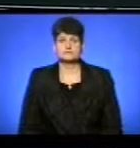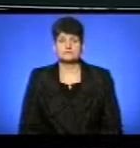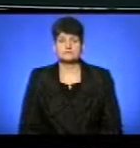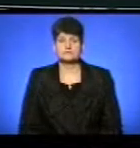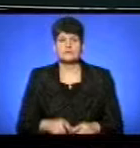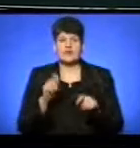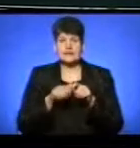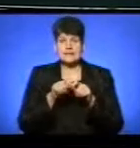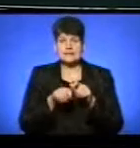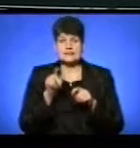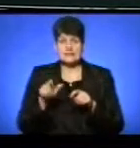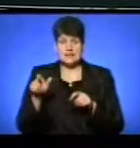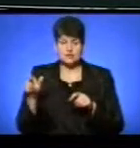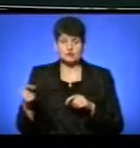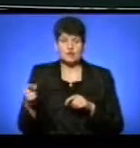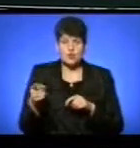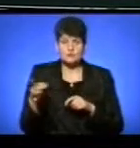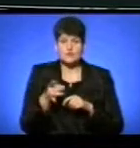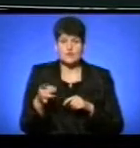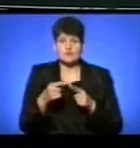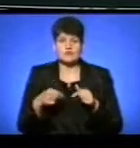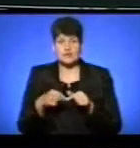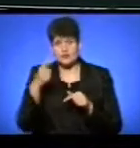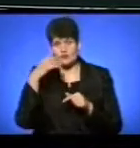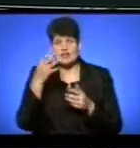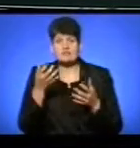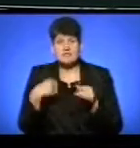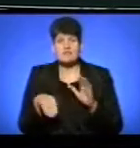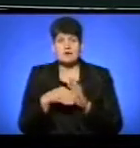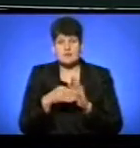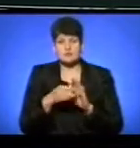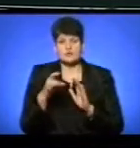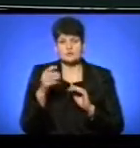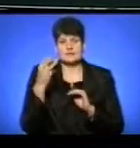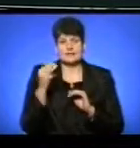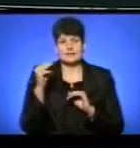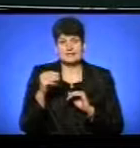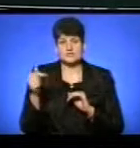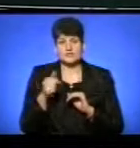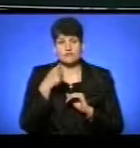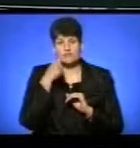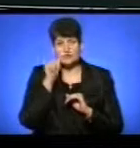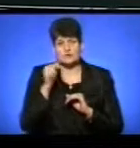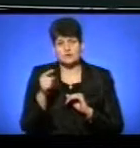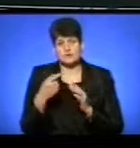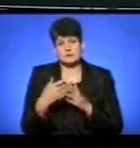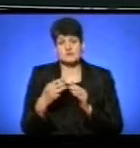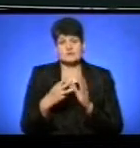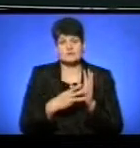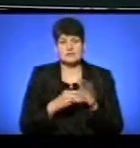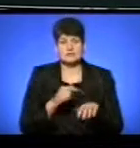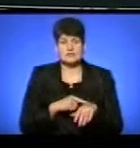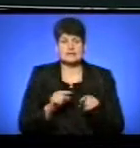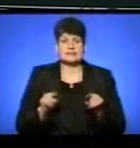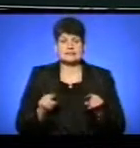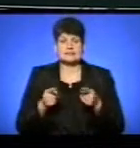Слідчого Тернопільського районного відділення поліції, який взяв хабар у розмірі 3 тисячі гривень, вчора у Тернополі близько 18-ї години